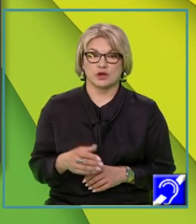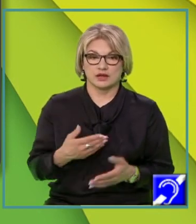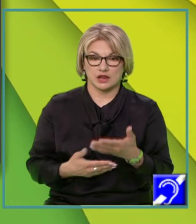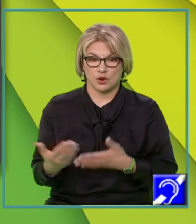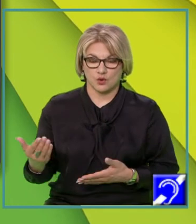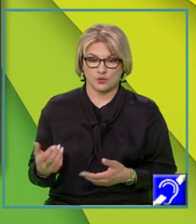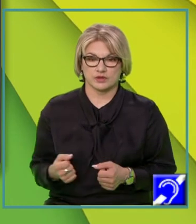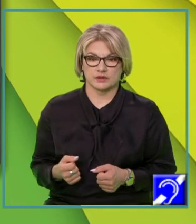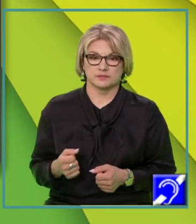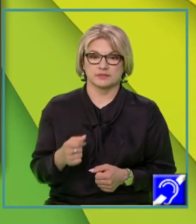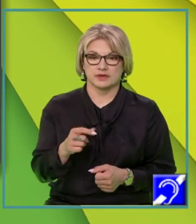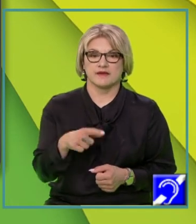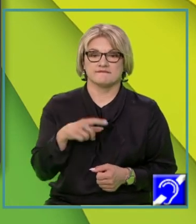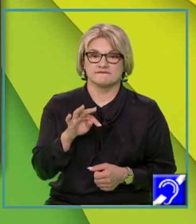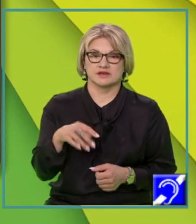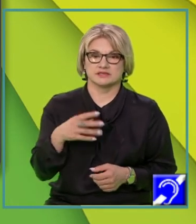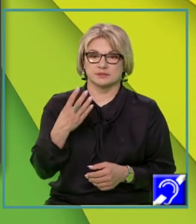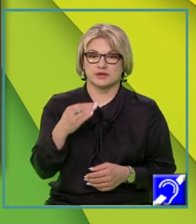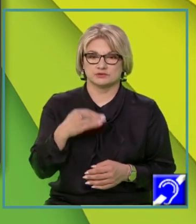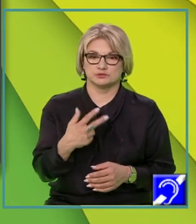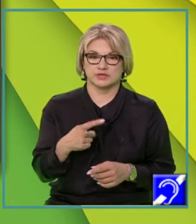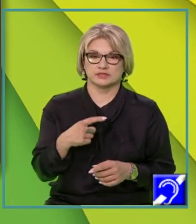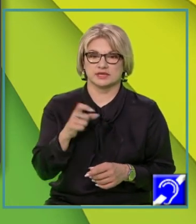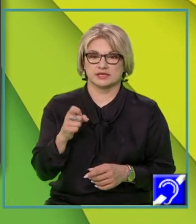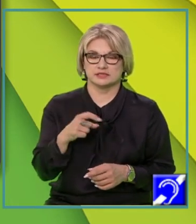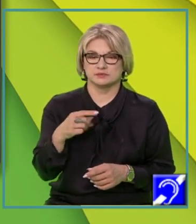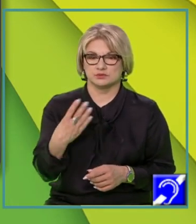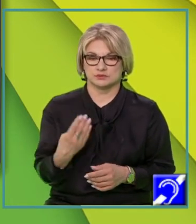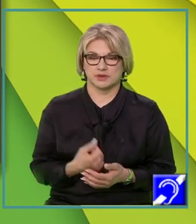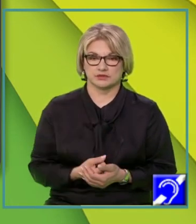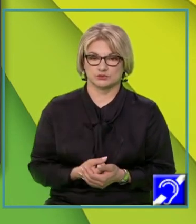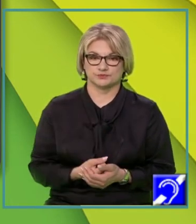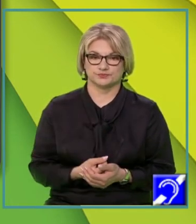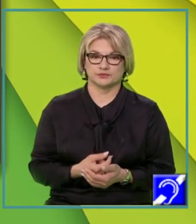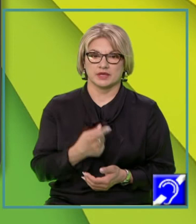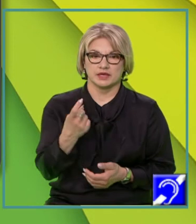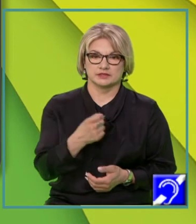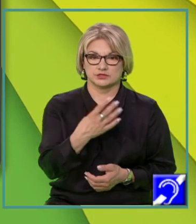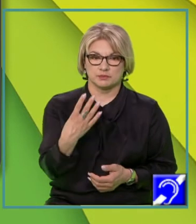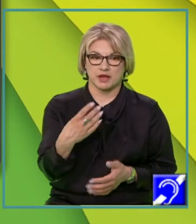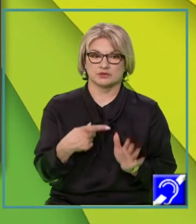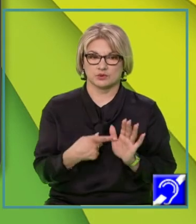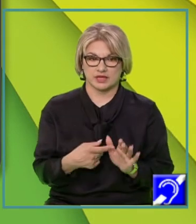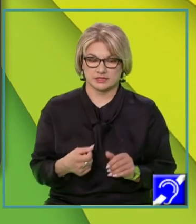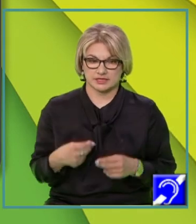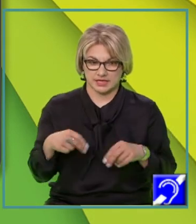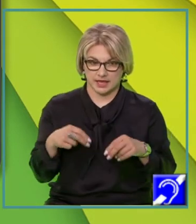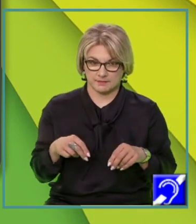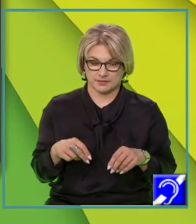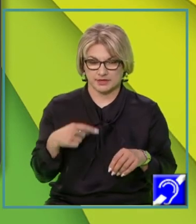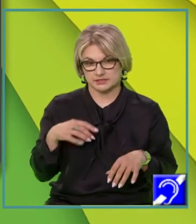4 supra 3X minus 4. Din cele patru exemple, voi alege